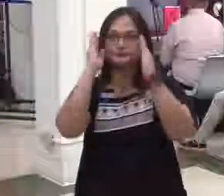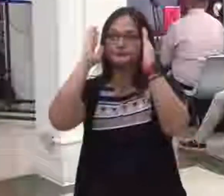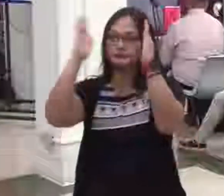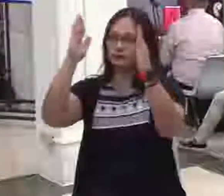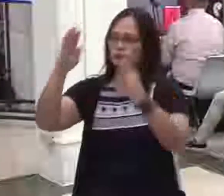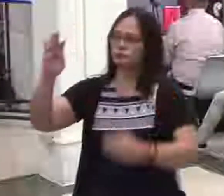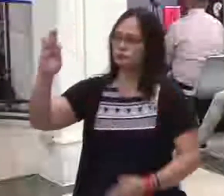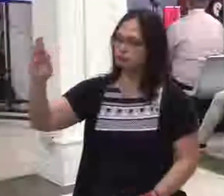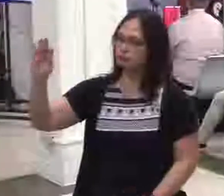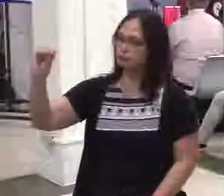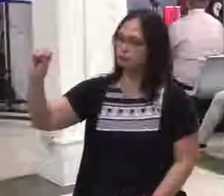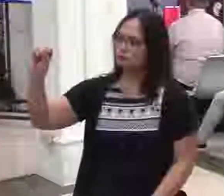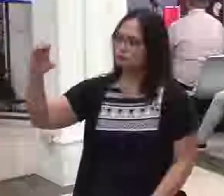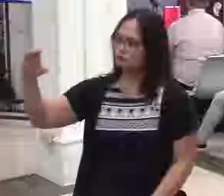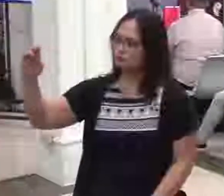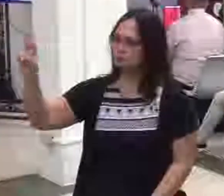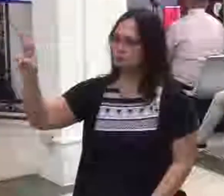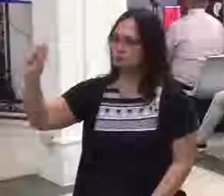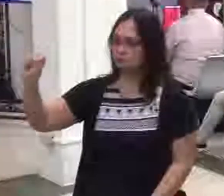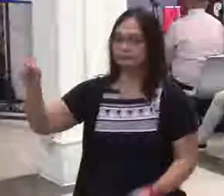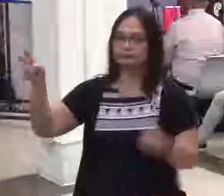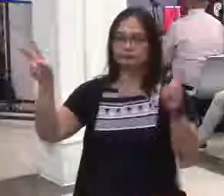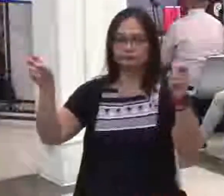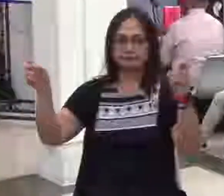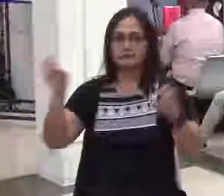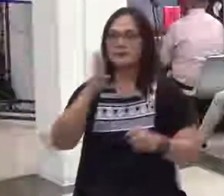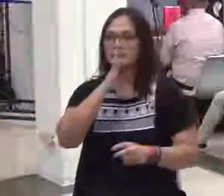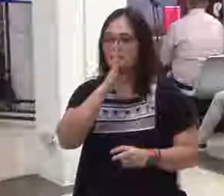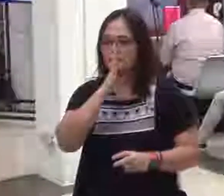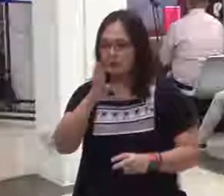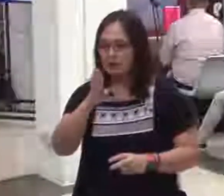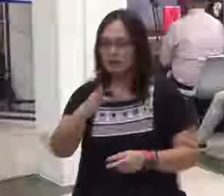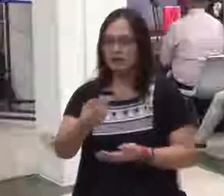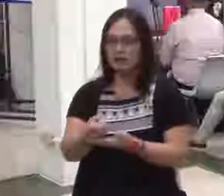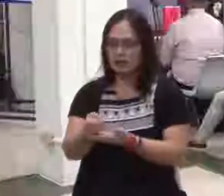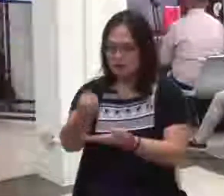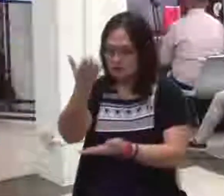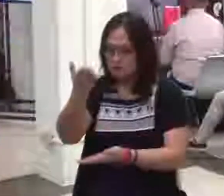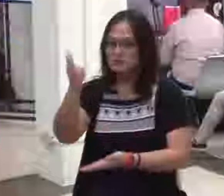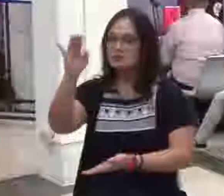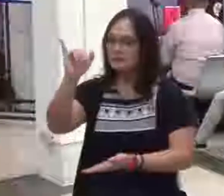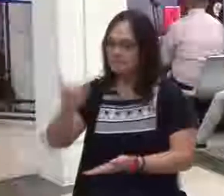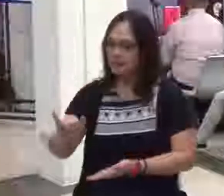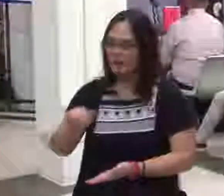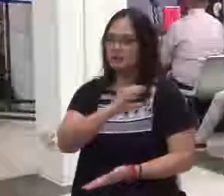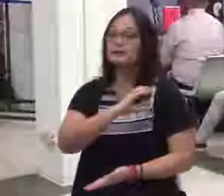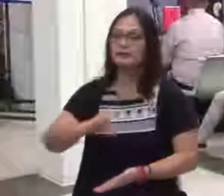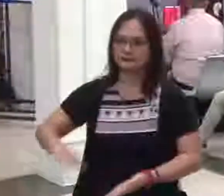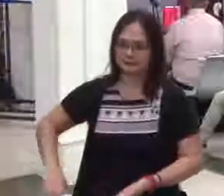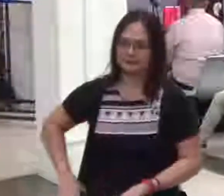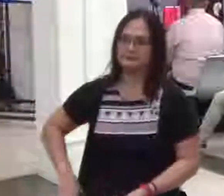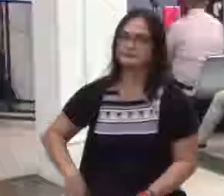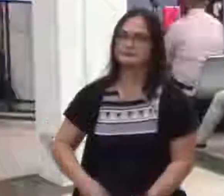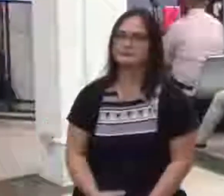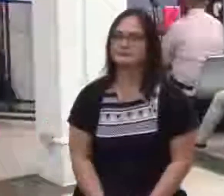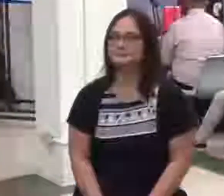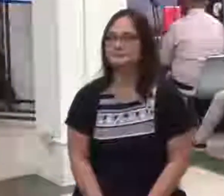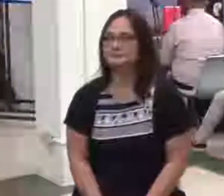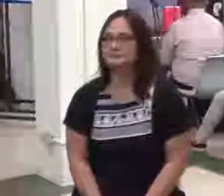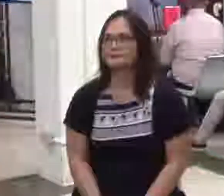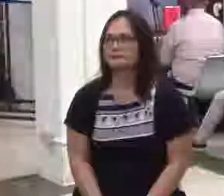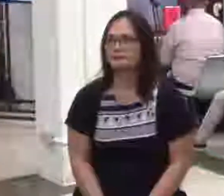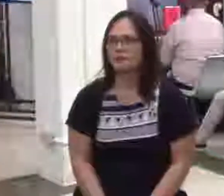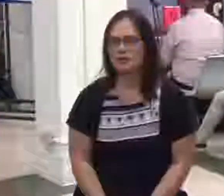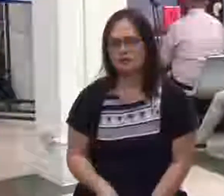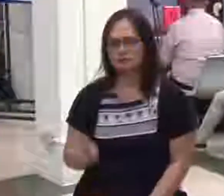by Christ. Okay? Marami po tayong basihan ng kung ano ang tao.